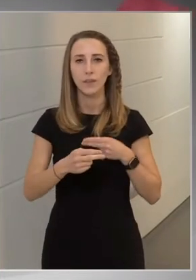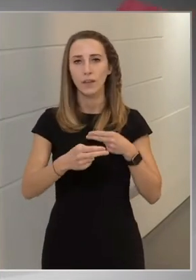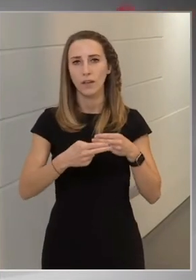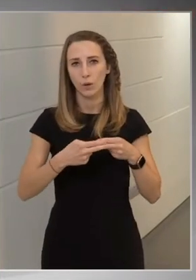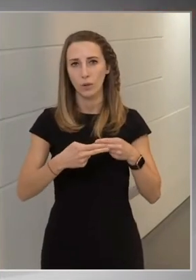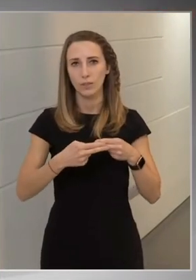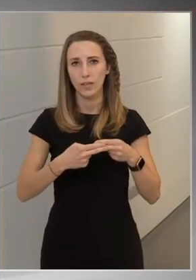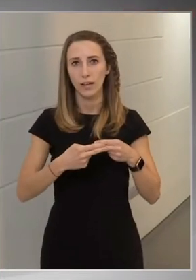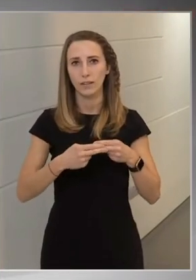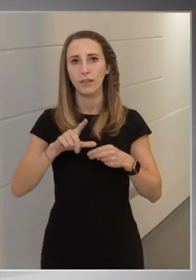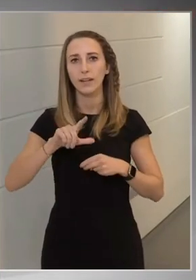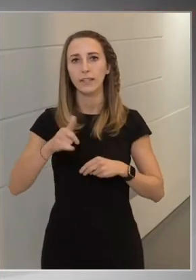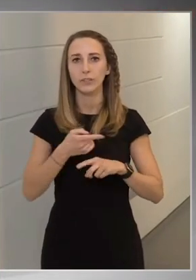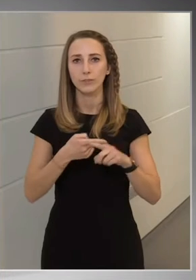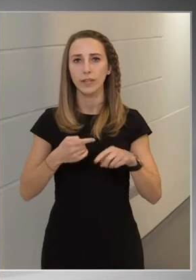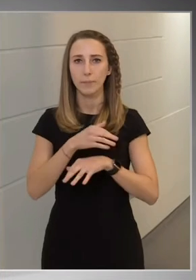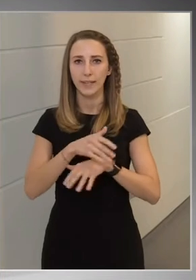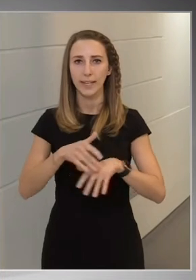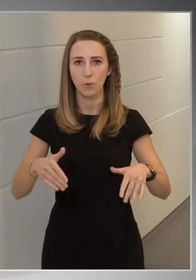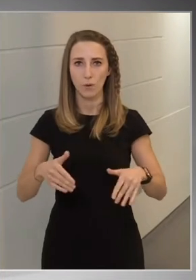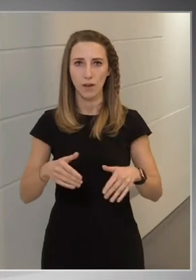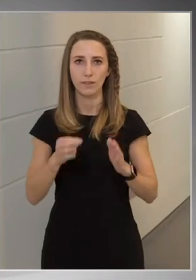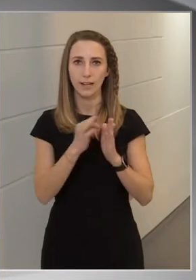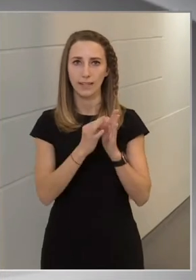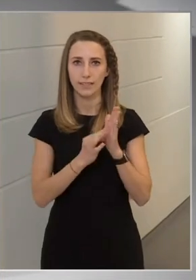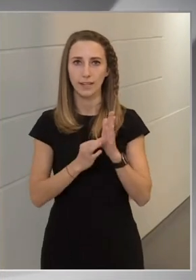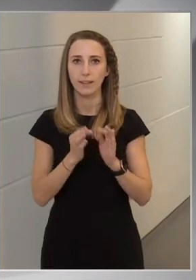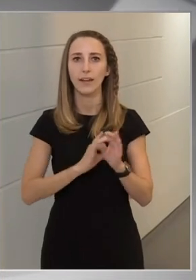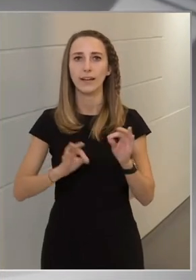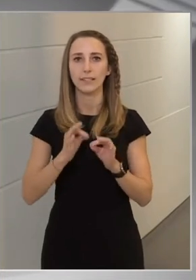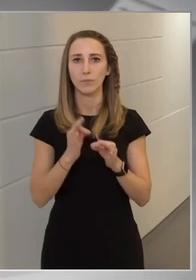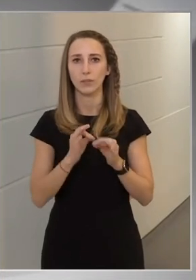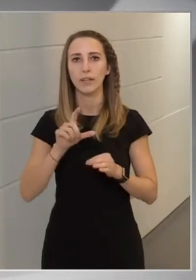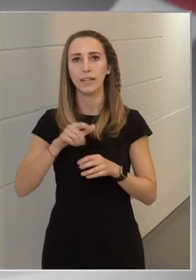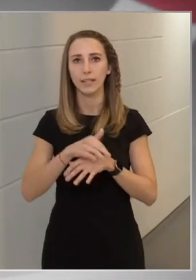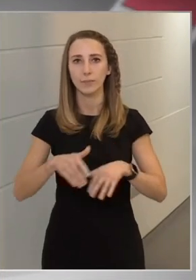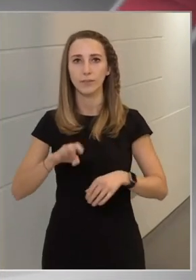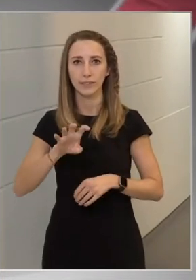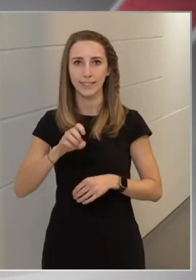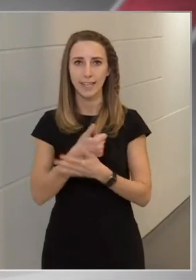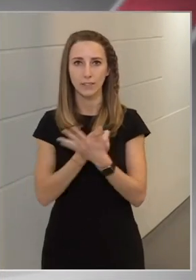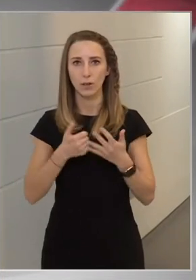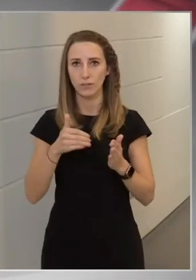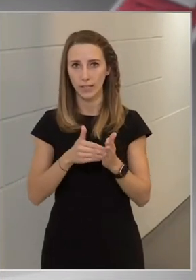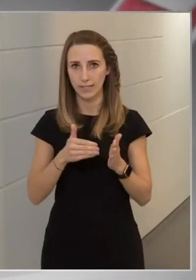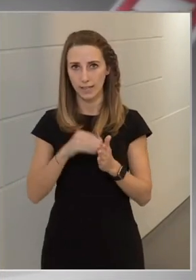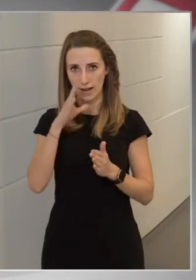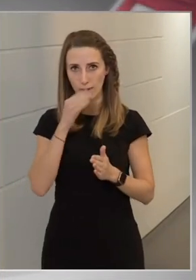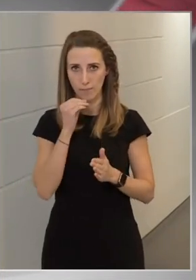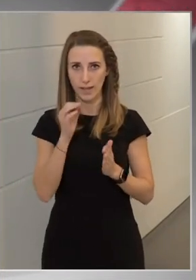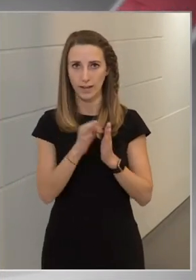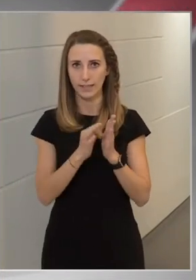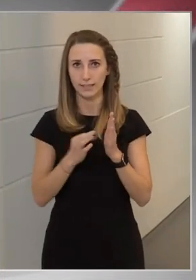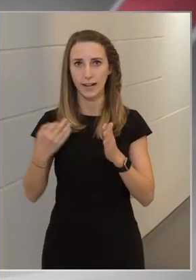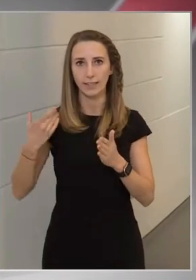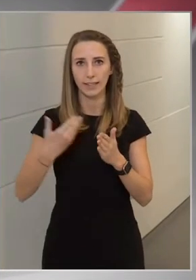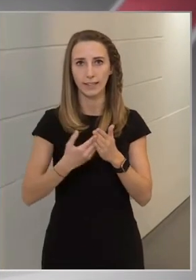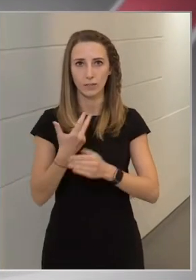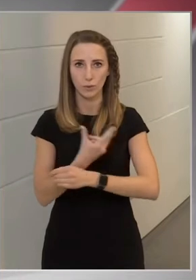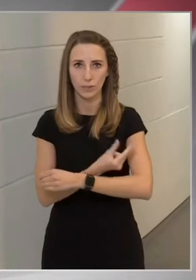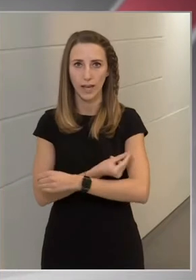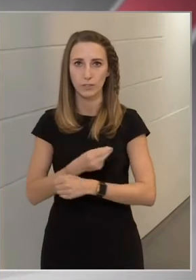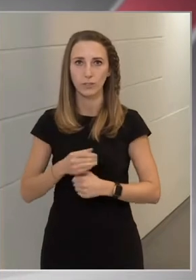Közel két és fél millióan regisztráltak, egész pontosan két millió, négyszáz, hatvan ezeren regisztráltak eddig az oltásra.